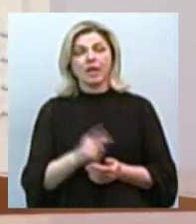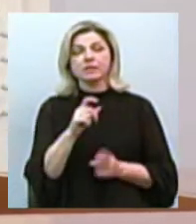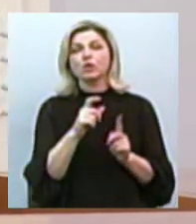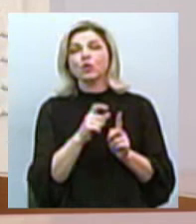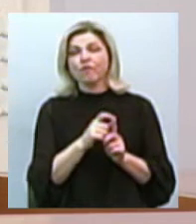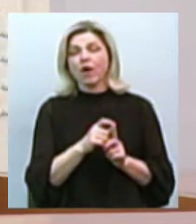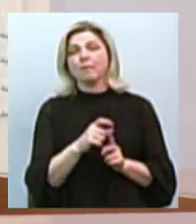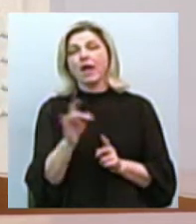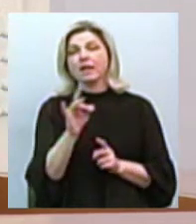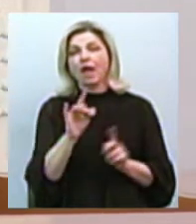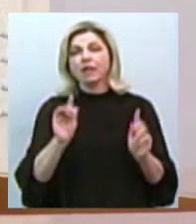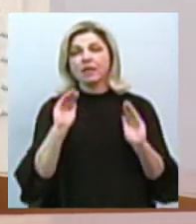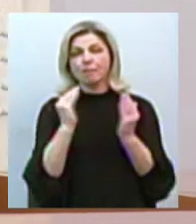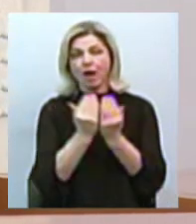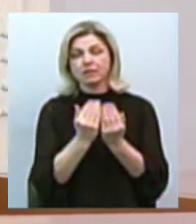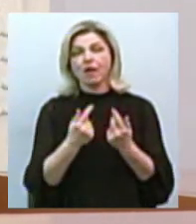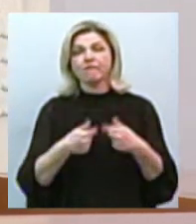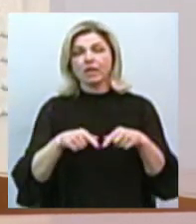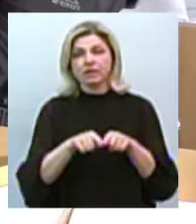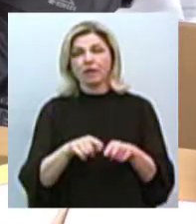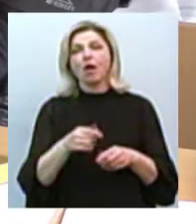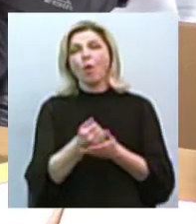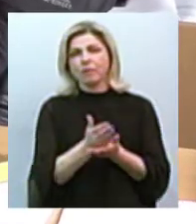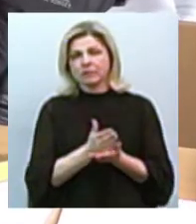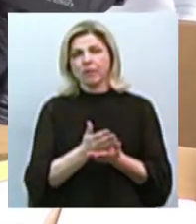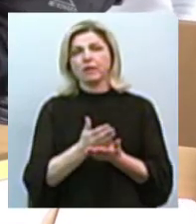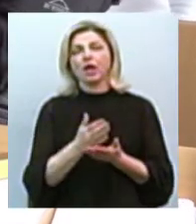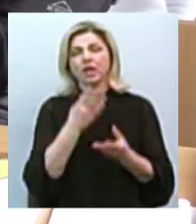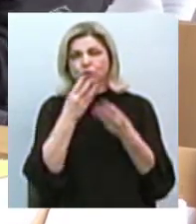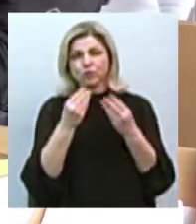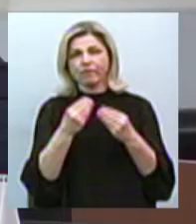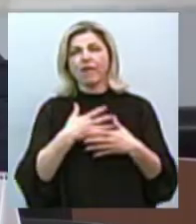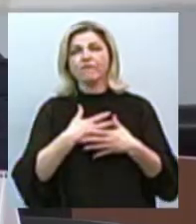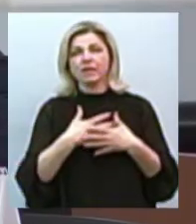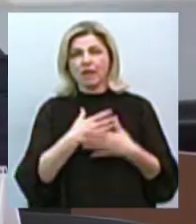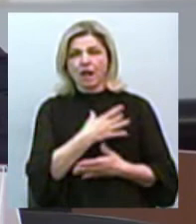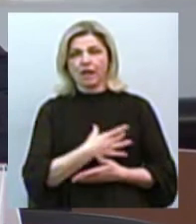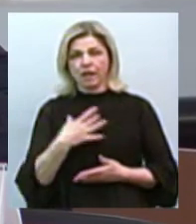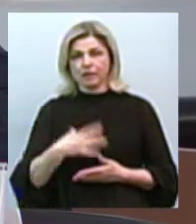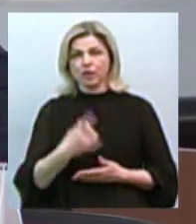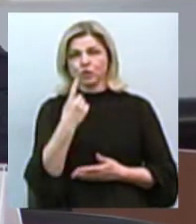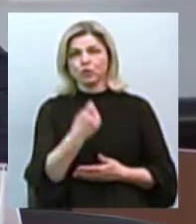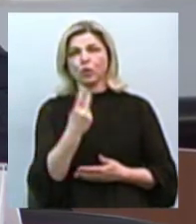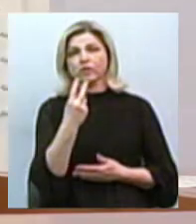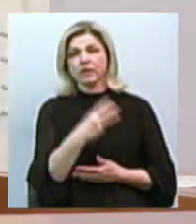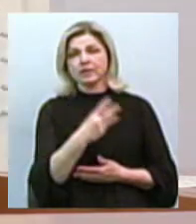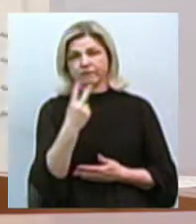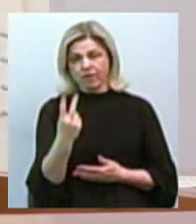чиновниці, реанімаційні відділення міських лікарень забезпечені апаратами штучної вентиляції легень на 123%.